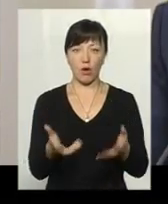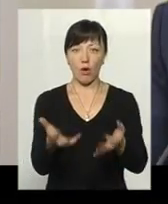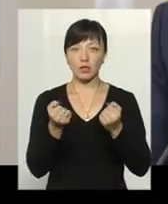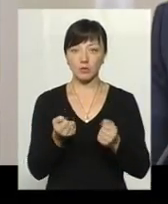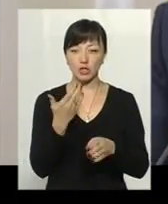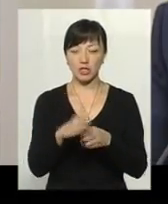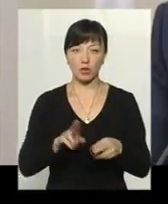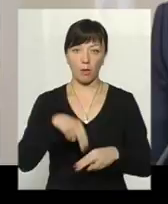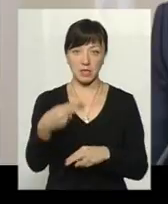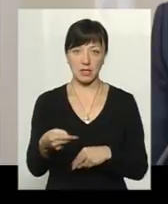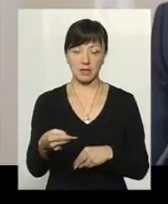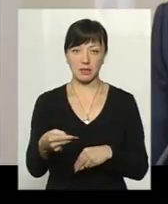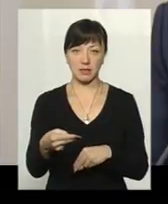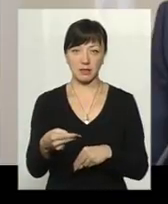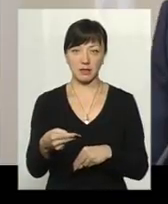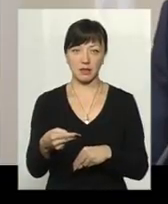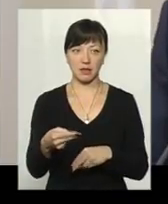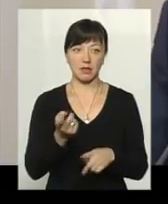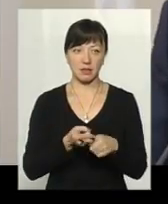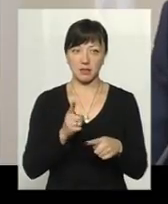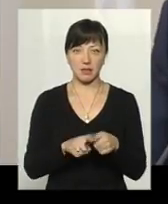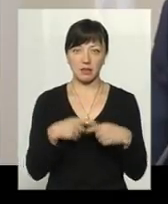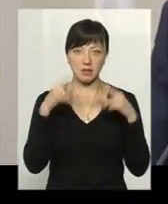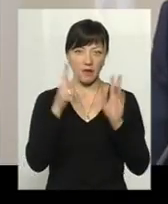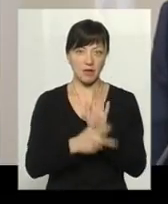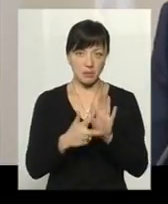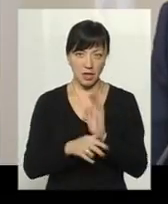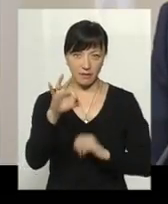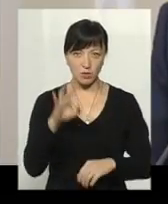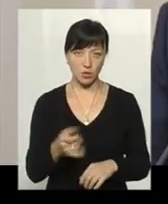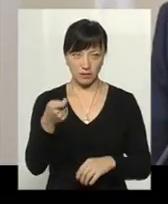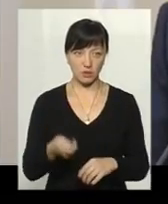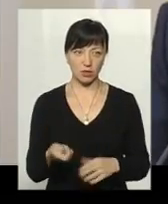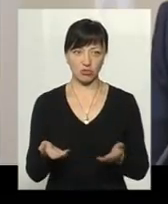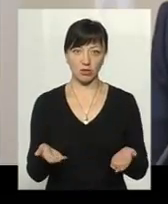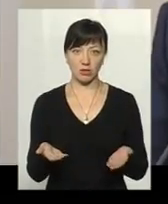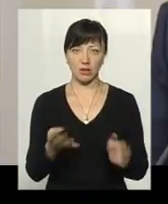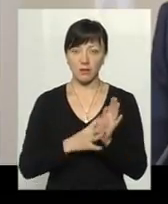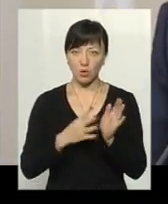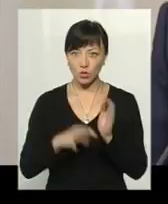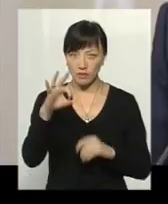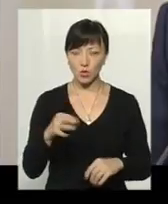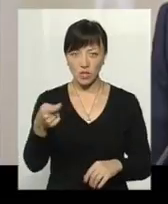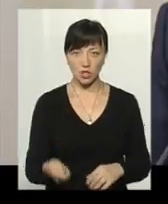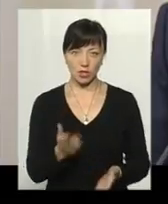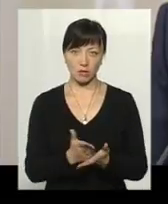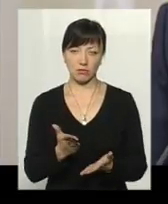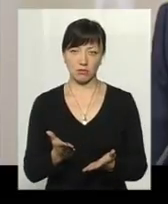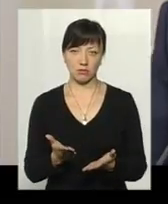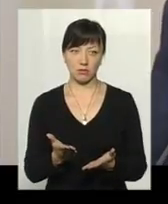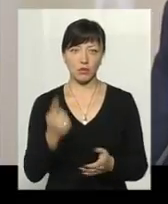отримують частину компенсації, а це ж, я не знаю, 80% знижка, 90% знижка.